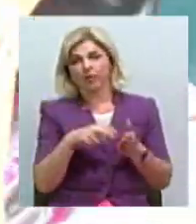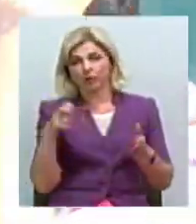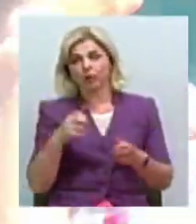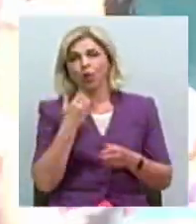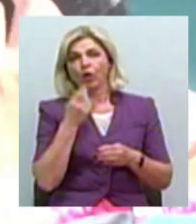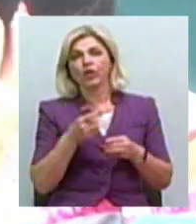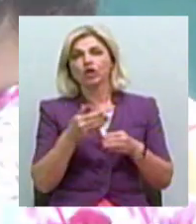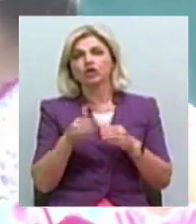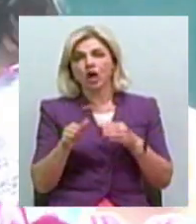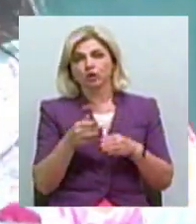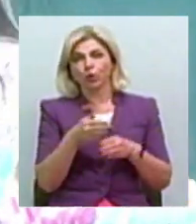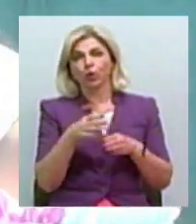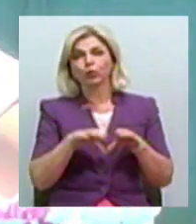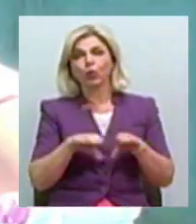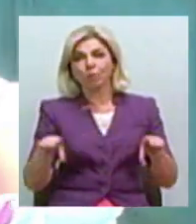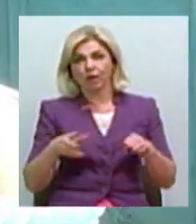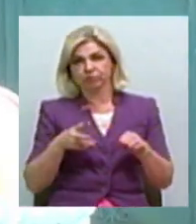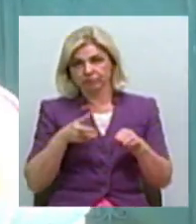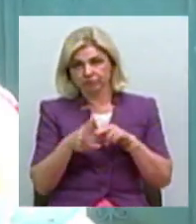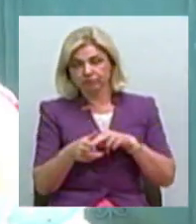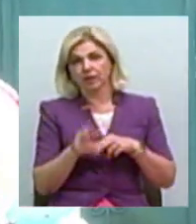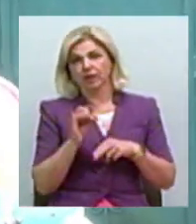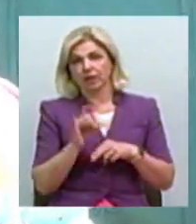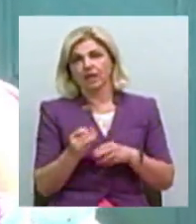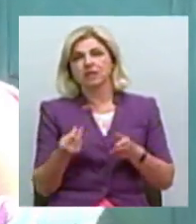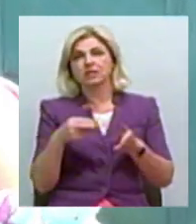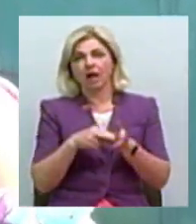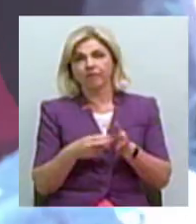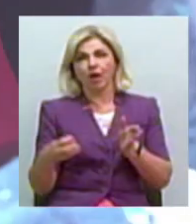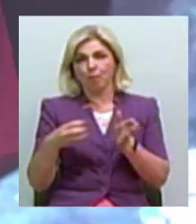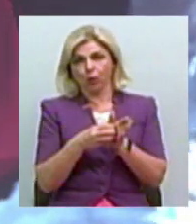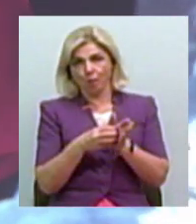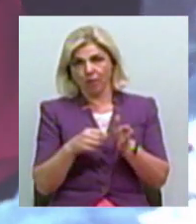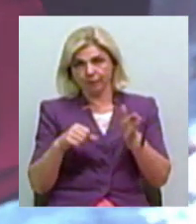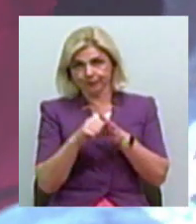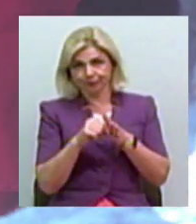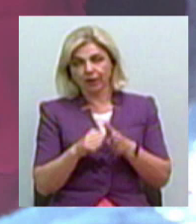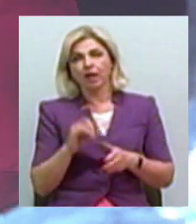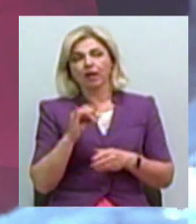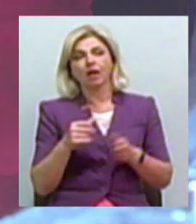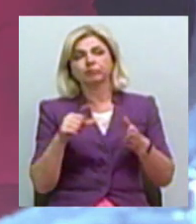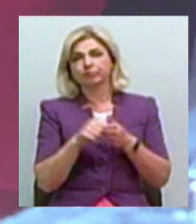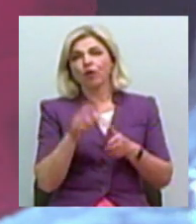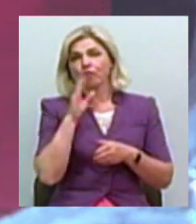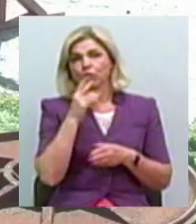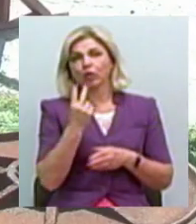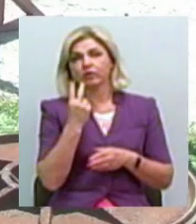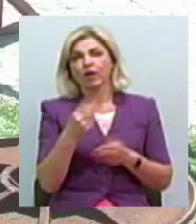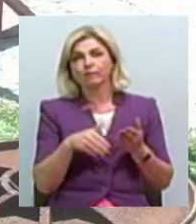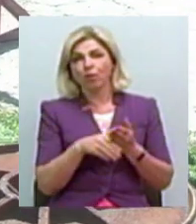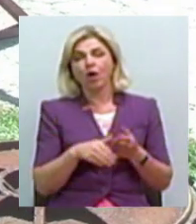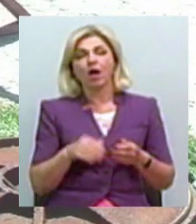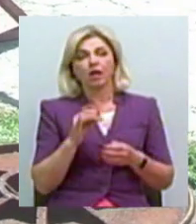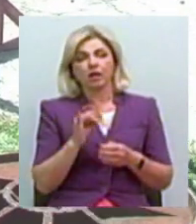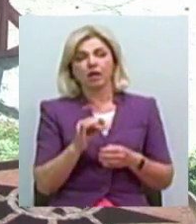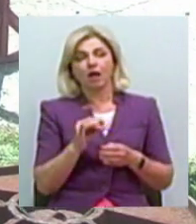труби просто відрізається, чіпується і встановлюється пломби. Перекривають воду двома способами. Механічно, як